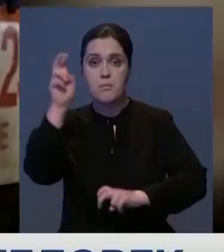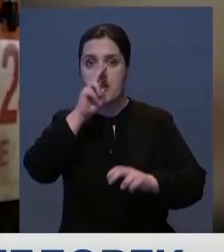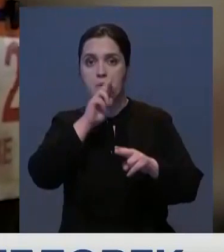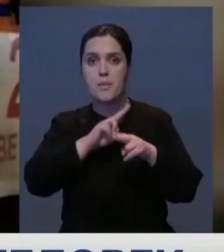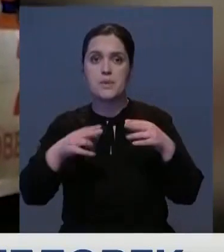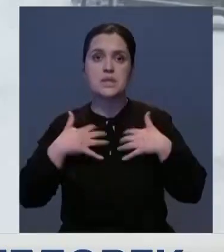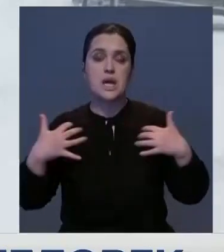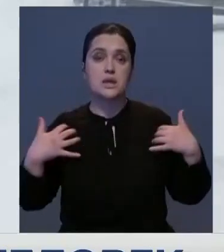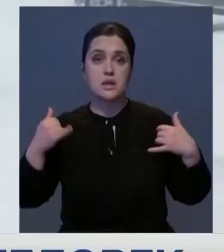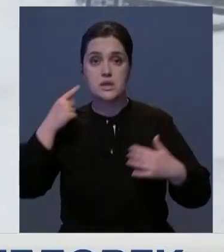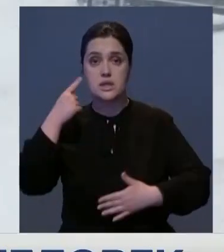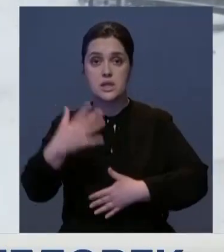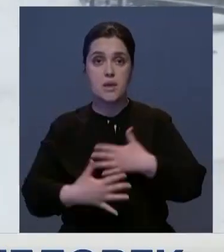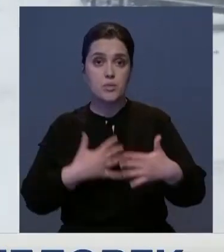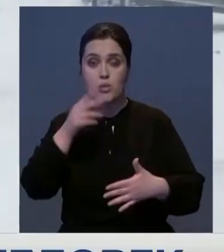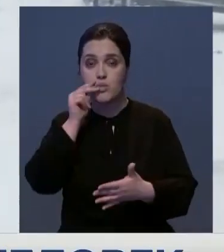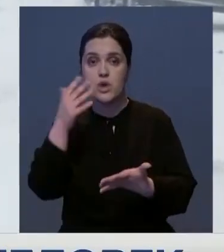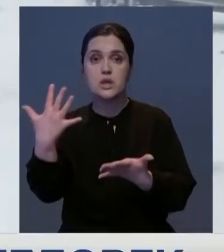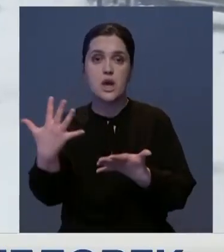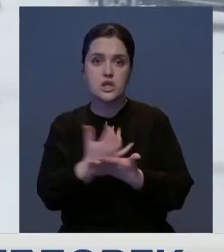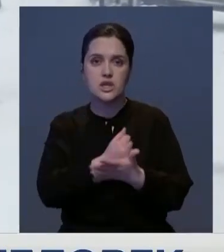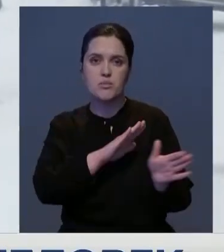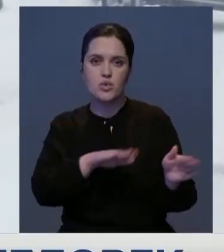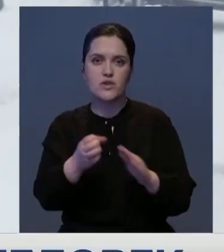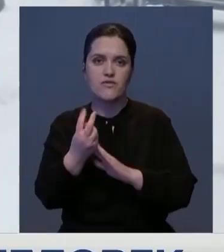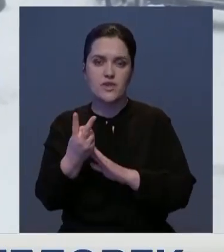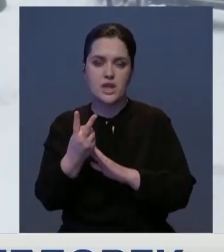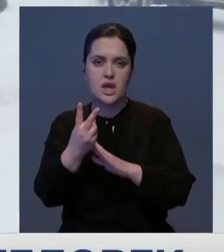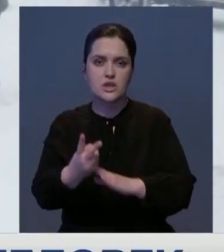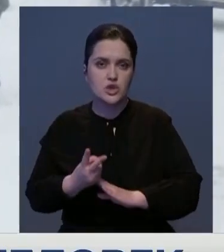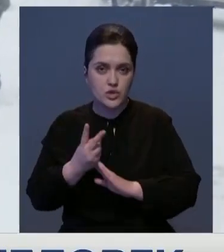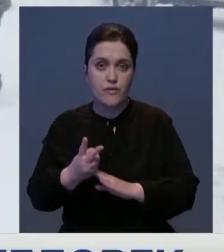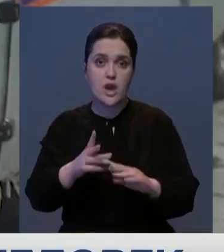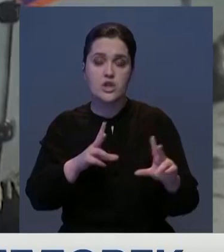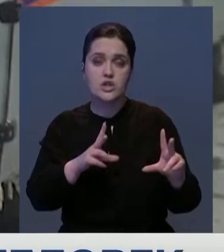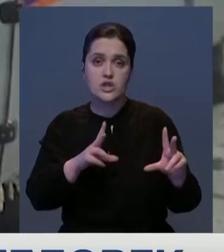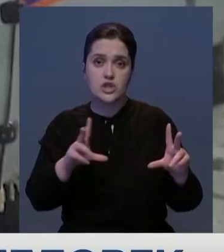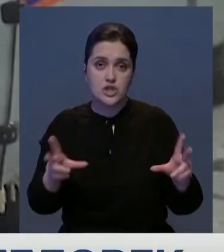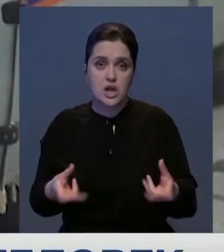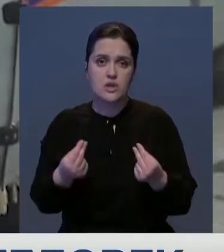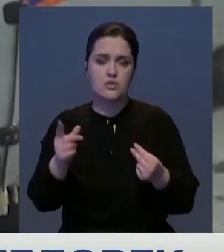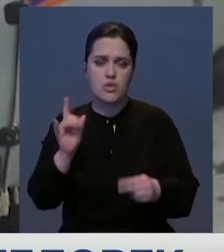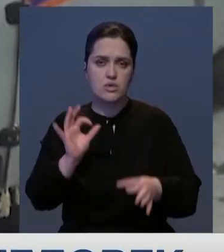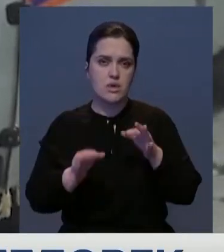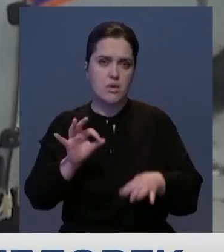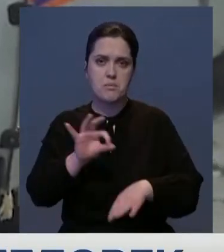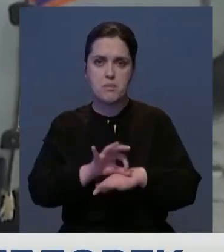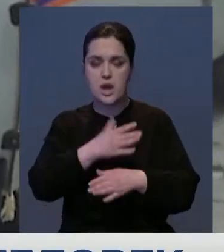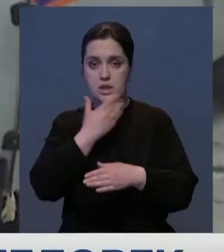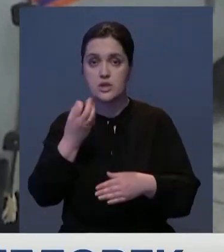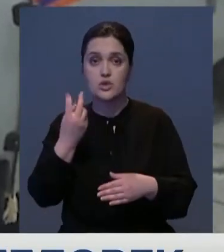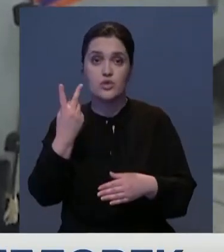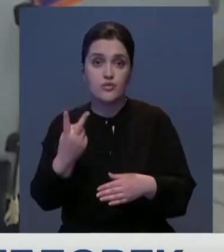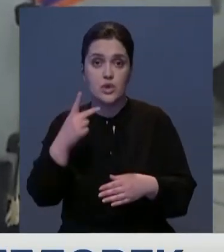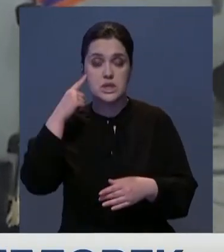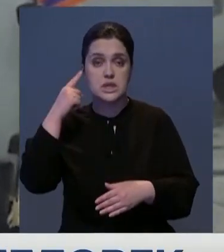пропавшего скота и заблудился. Мужчину нашли в степи спустя 12 часов. К счастью, медицинская помощь ему не понадобилась. Еще